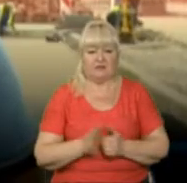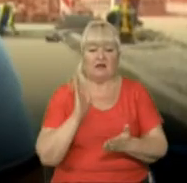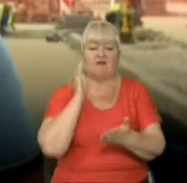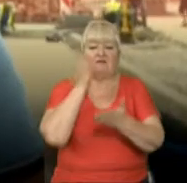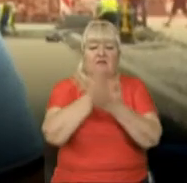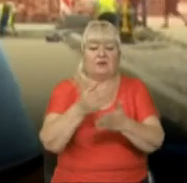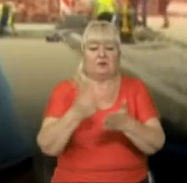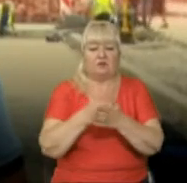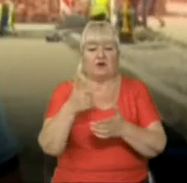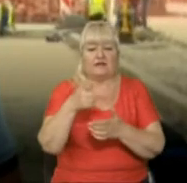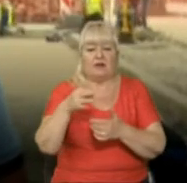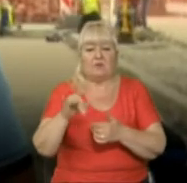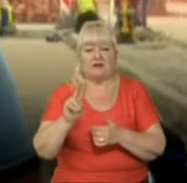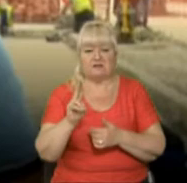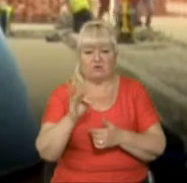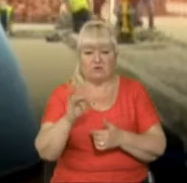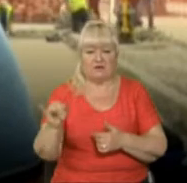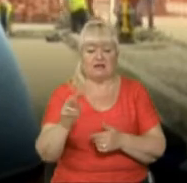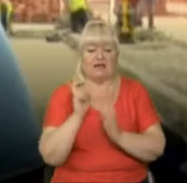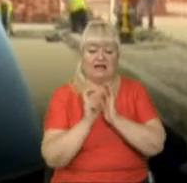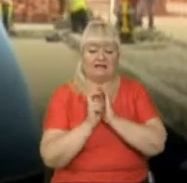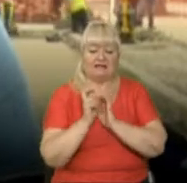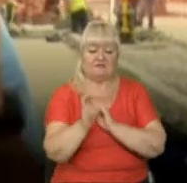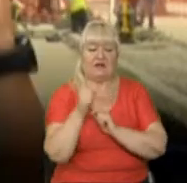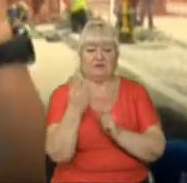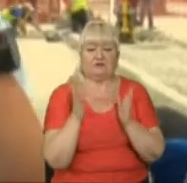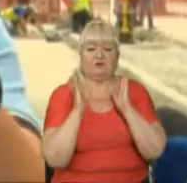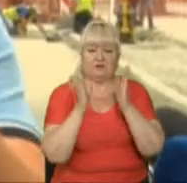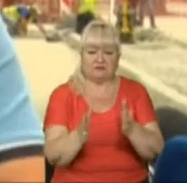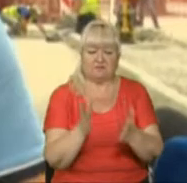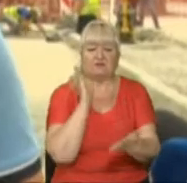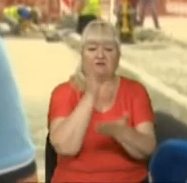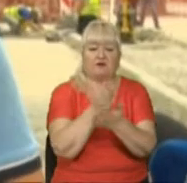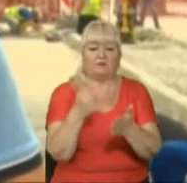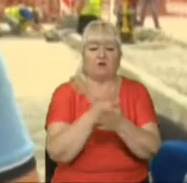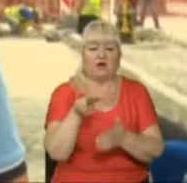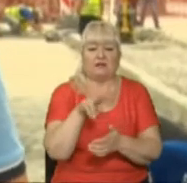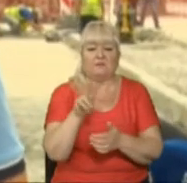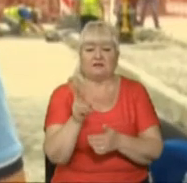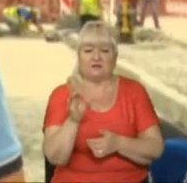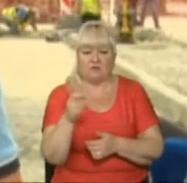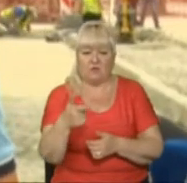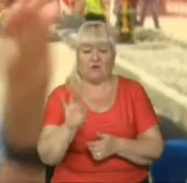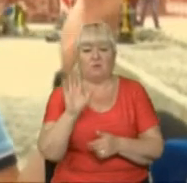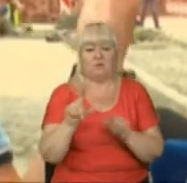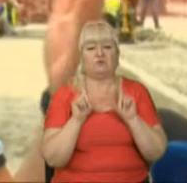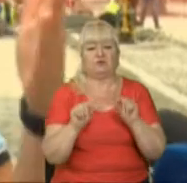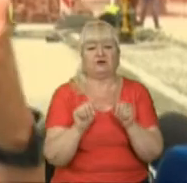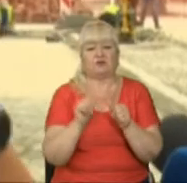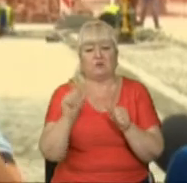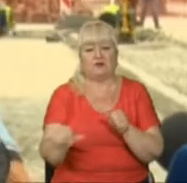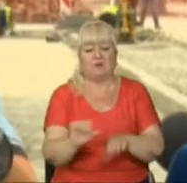Гайдамацької трамвай буде їхати з автомобілями в одній смузі. В напрямку до Липинського вони будуть їхати окремо і на